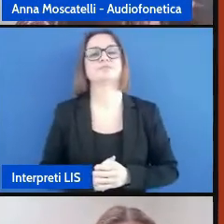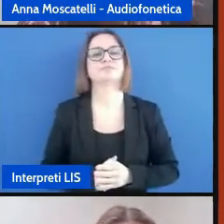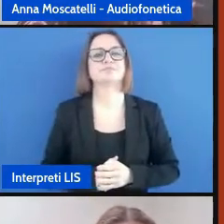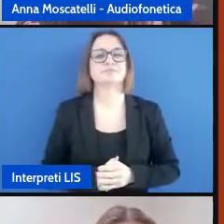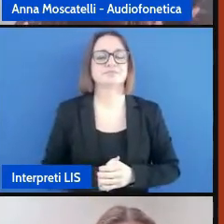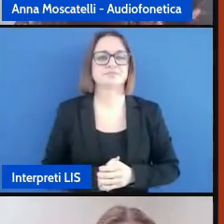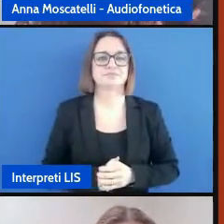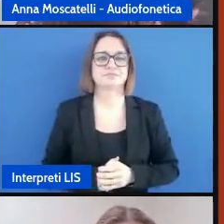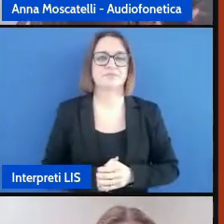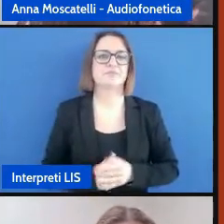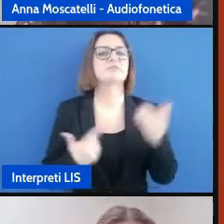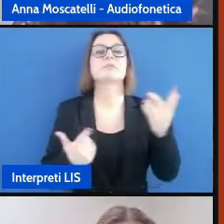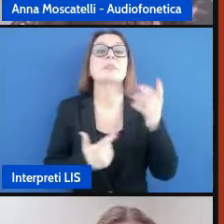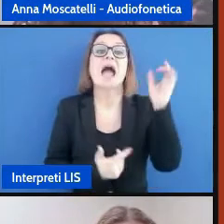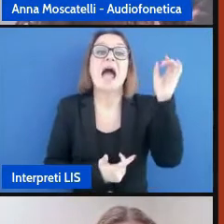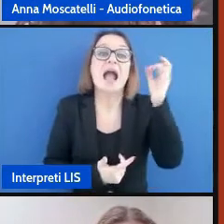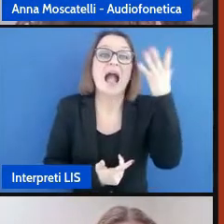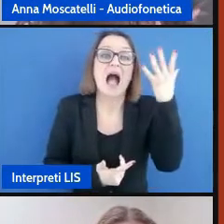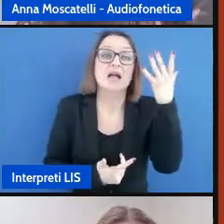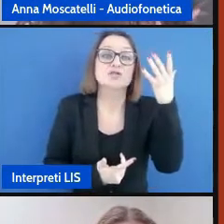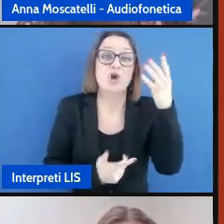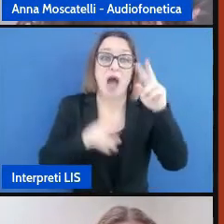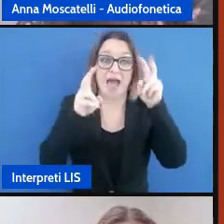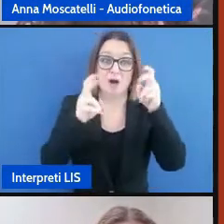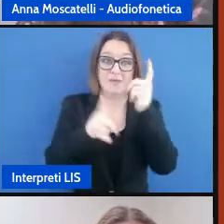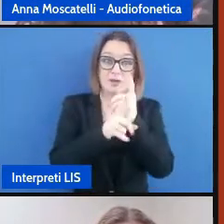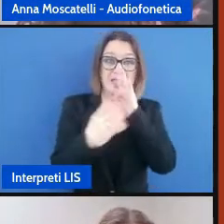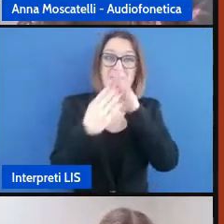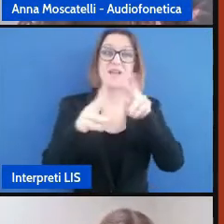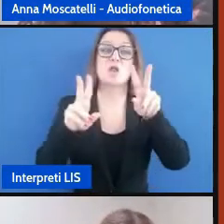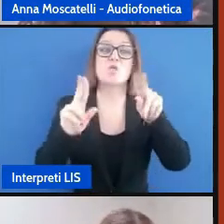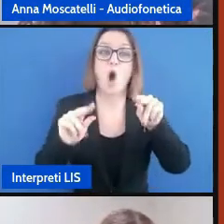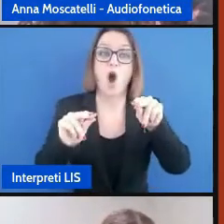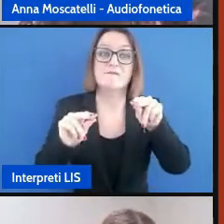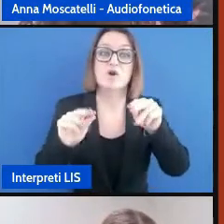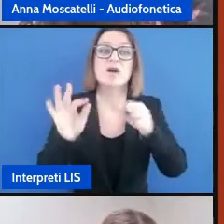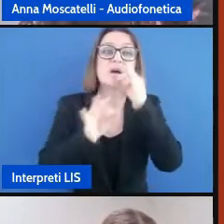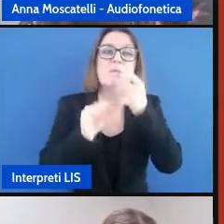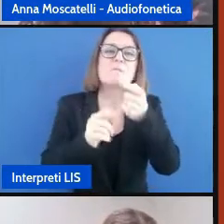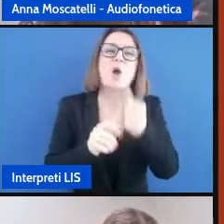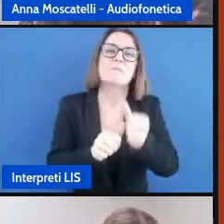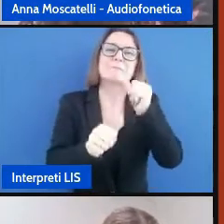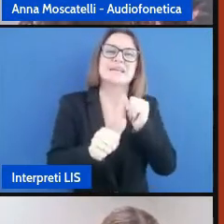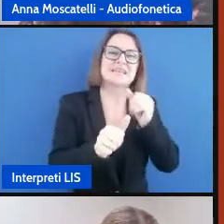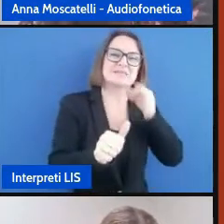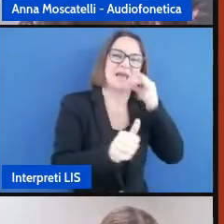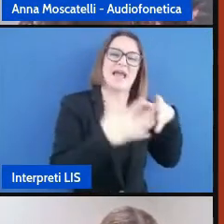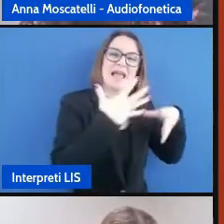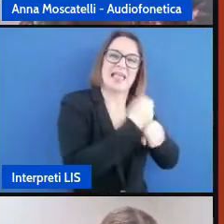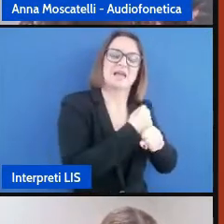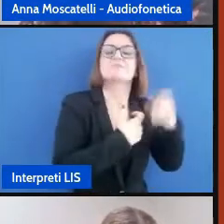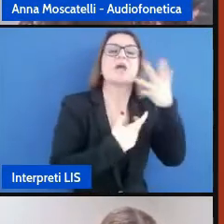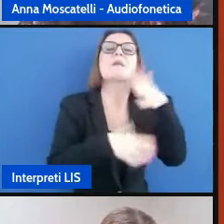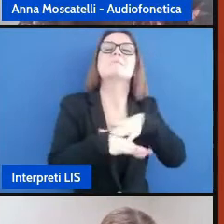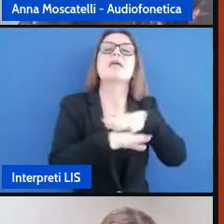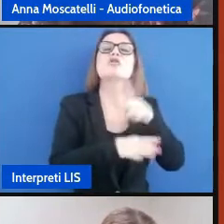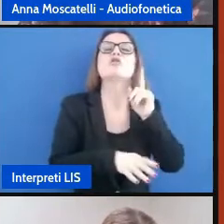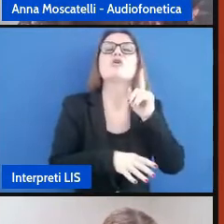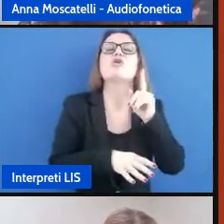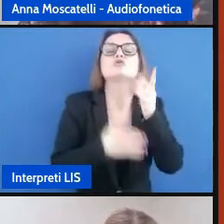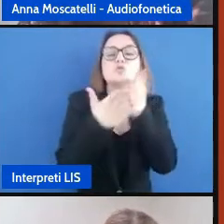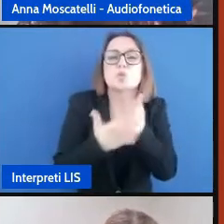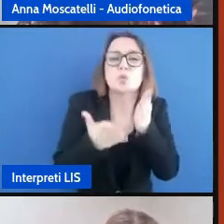anticipare quando è possibile gli argomenti pensando a soprattutto alla metere di studio e negli ultimi anni della scuola